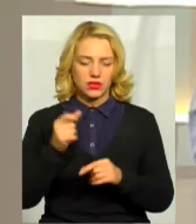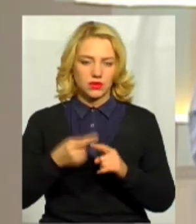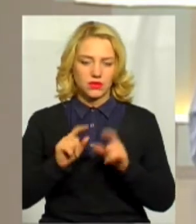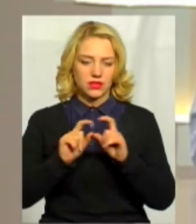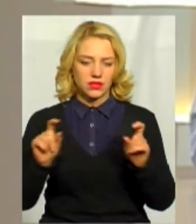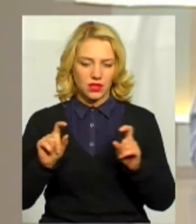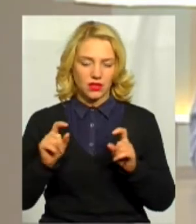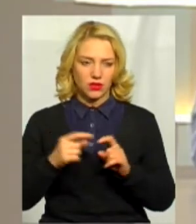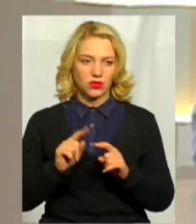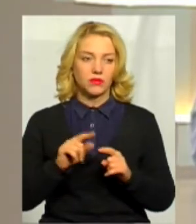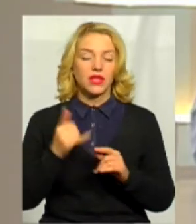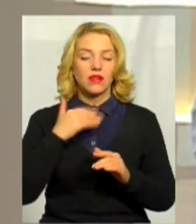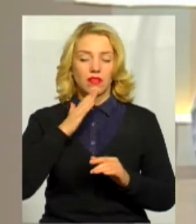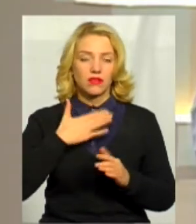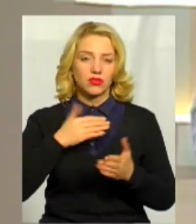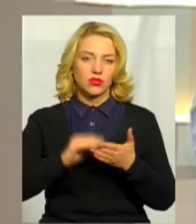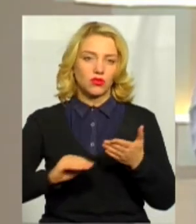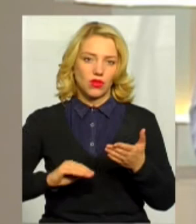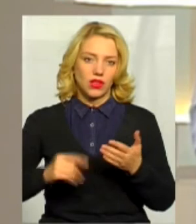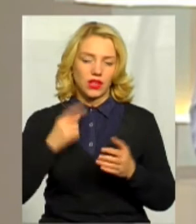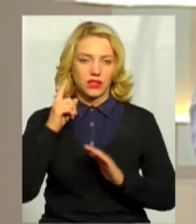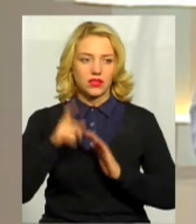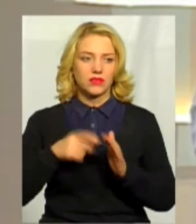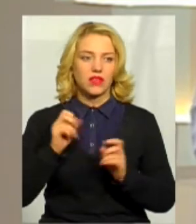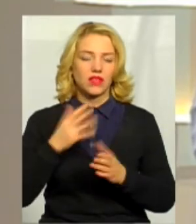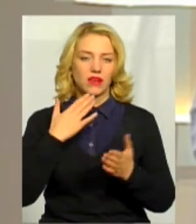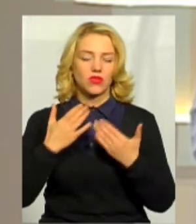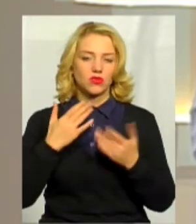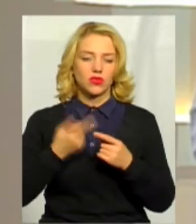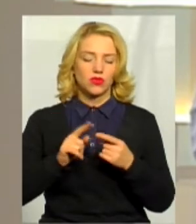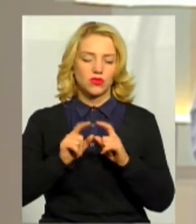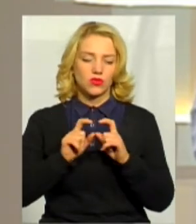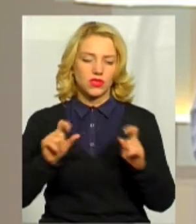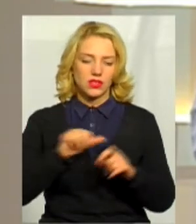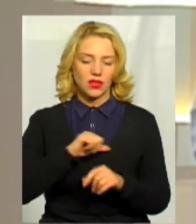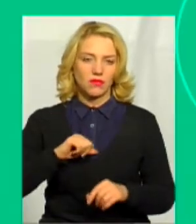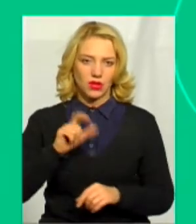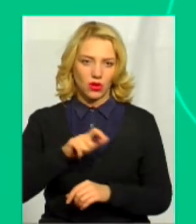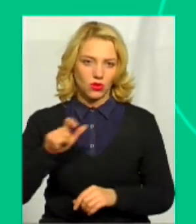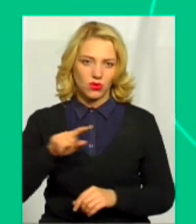Збродова дізнавалася, як ставляться до музею самі шепетівчани та науковці.